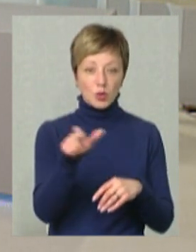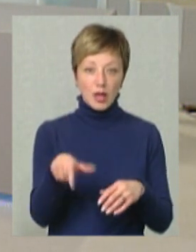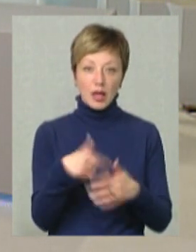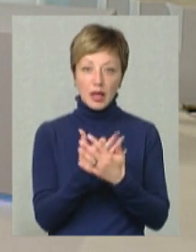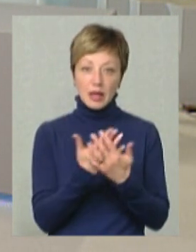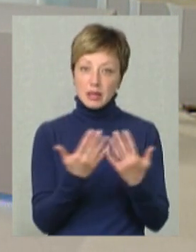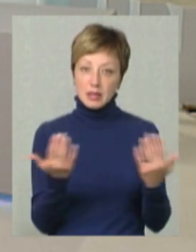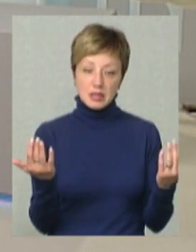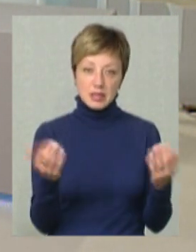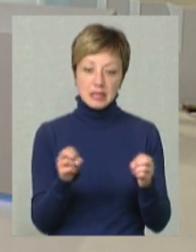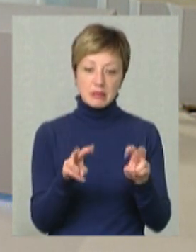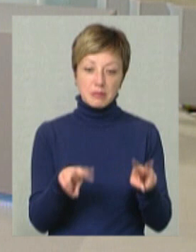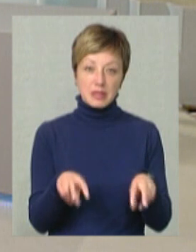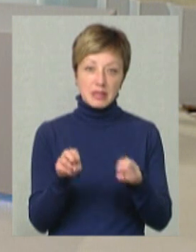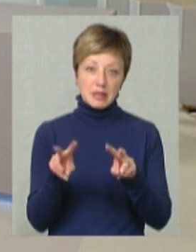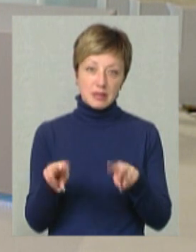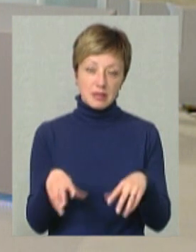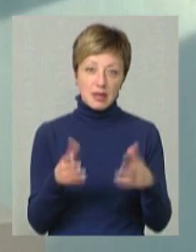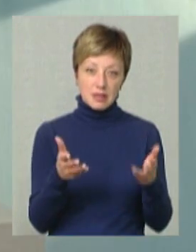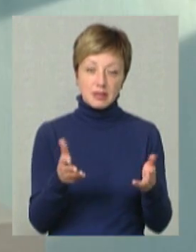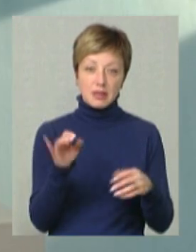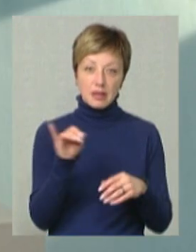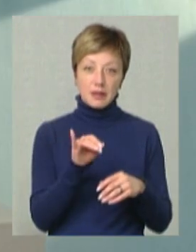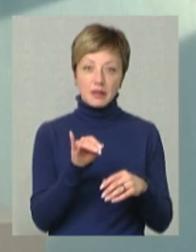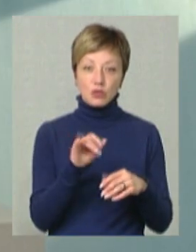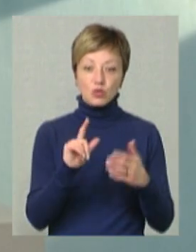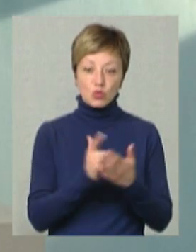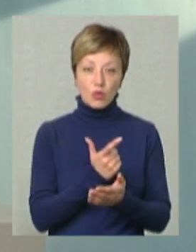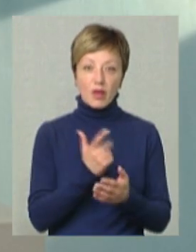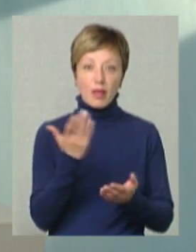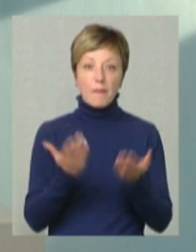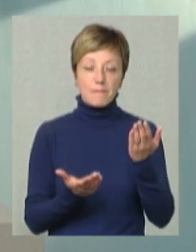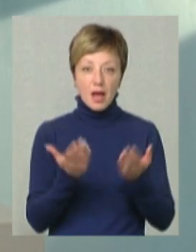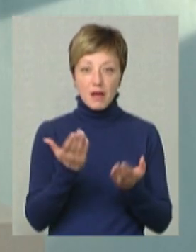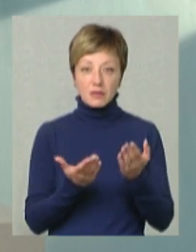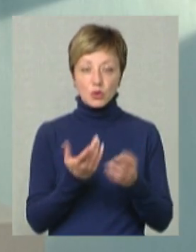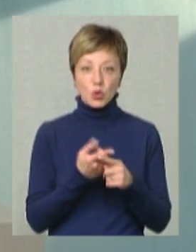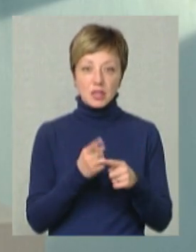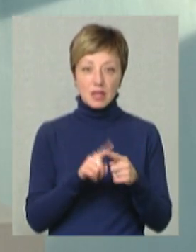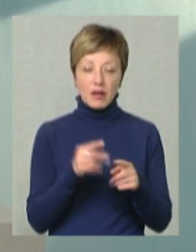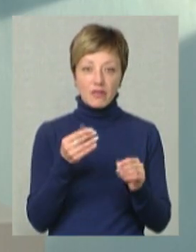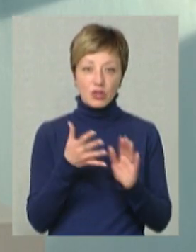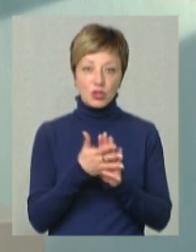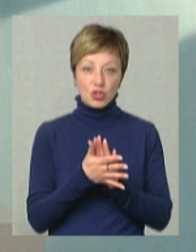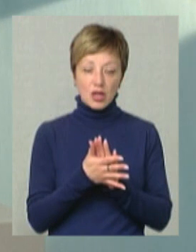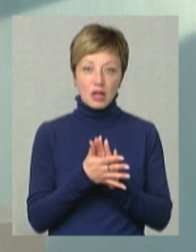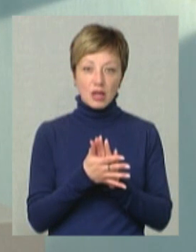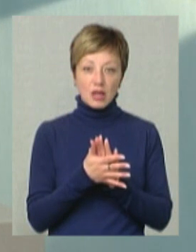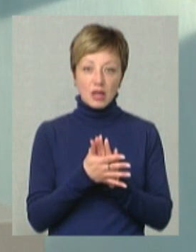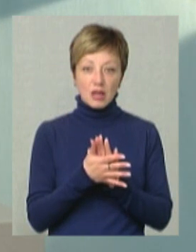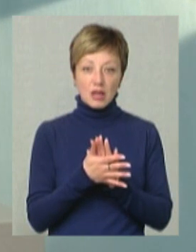різних спеціалізацій. І, знову ж таки, напевно, це витрачає від